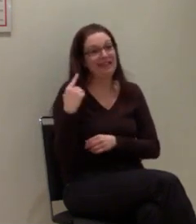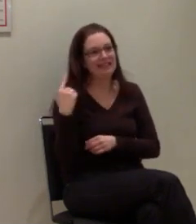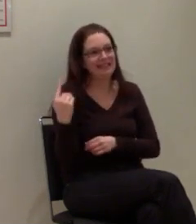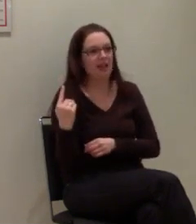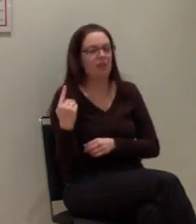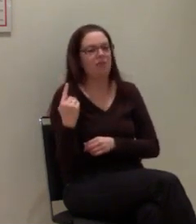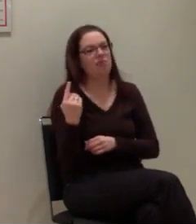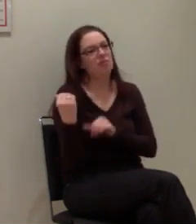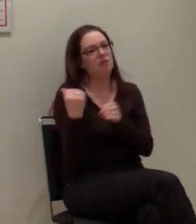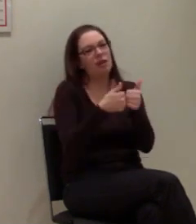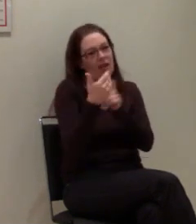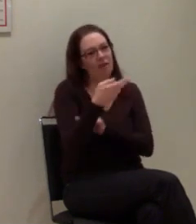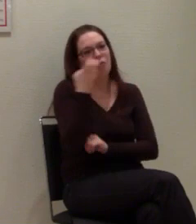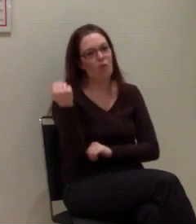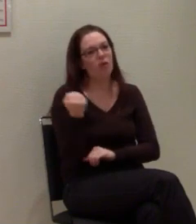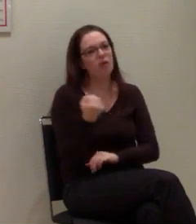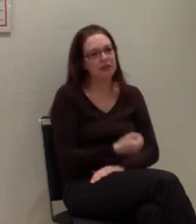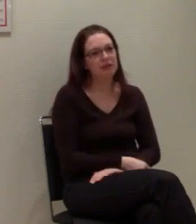rufen letztendlich.